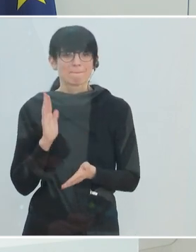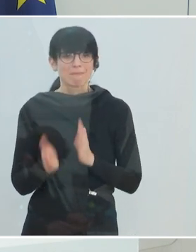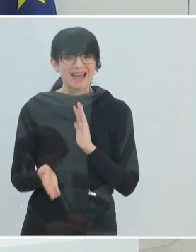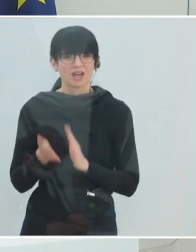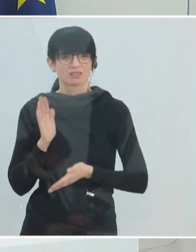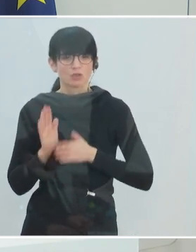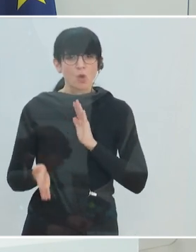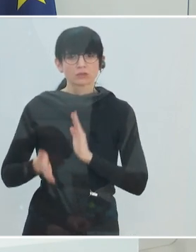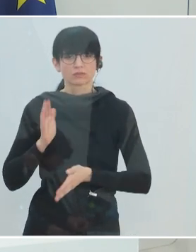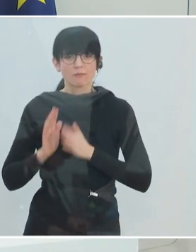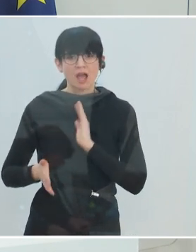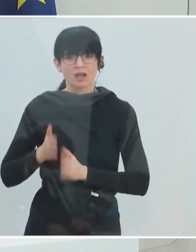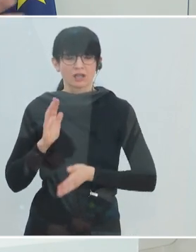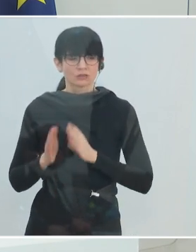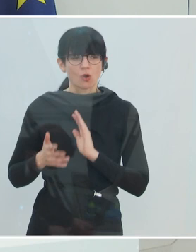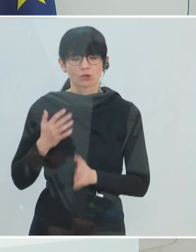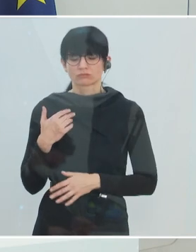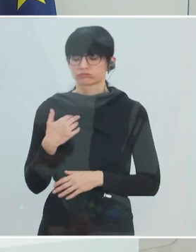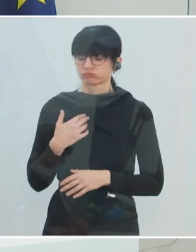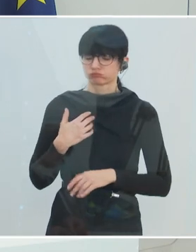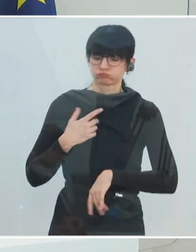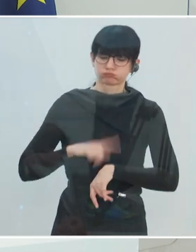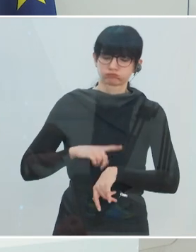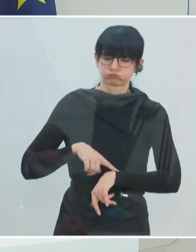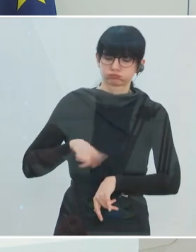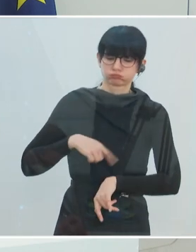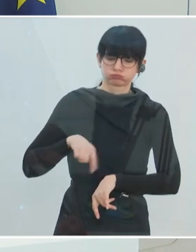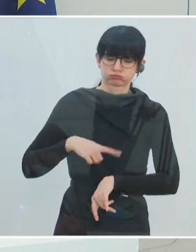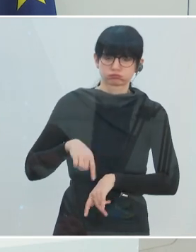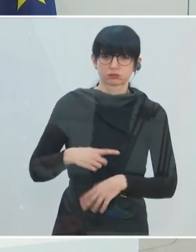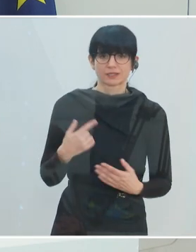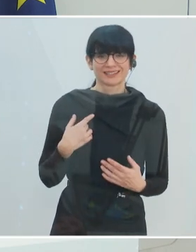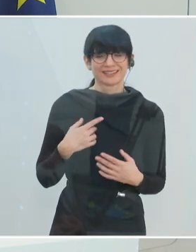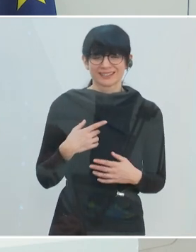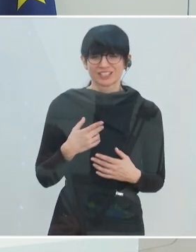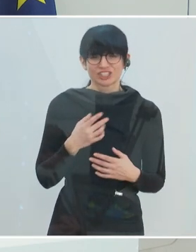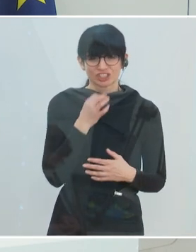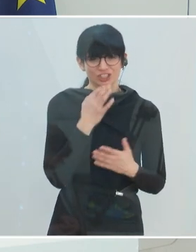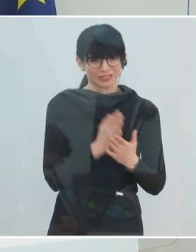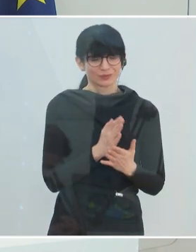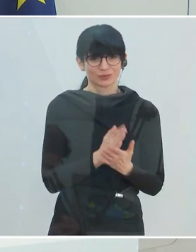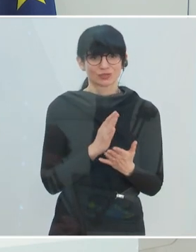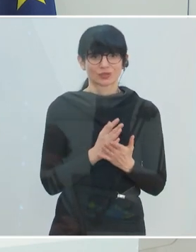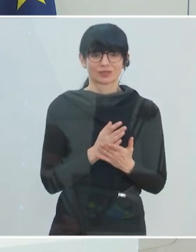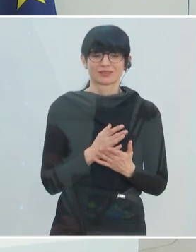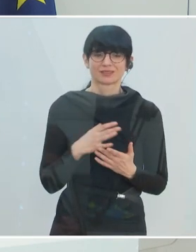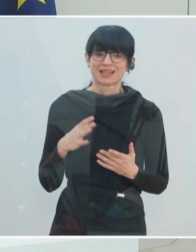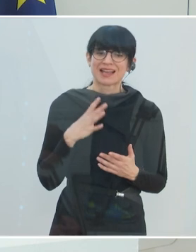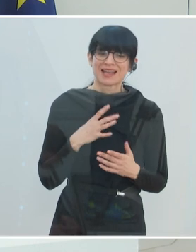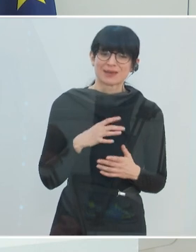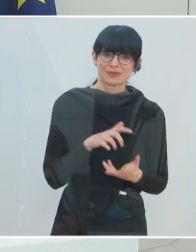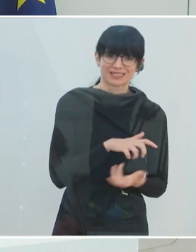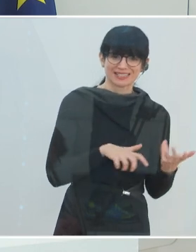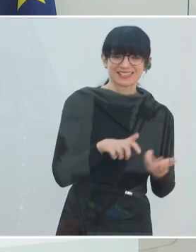verglichen. Und das ist auch gut so. Da gibt es auch sehr viele Parallelen. Ich würde aber gerne diese Krise